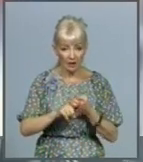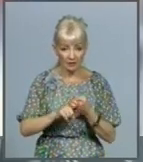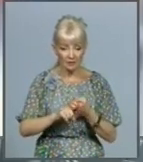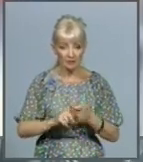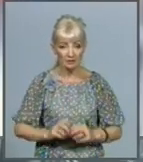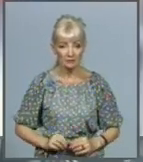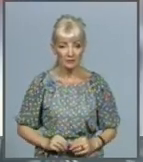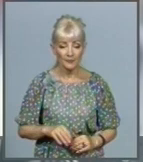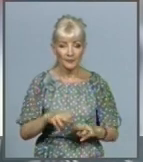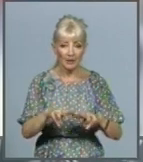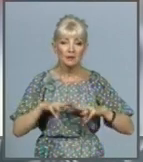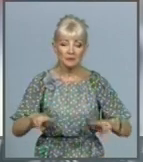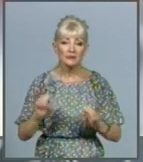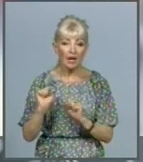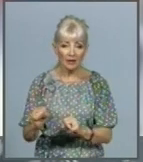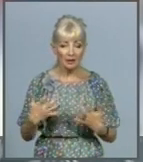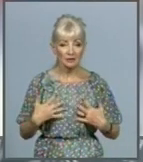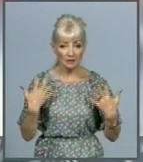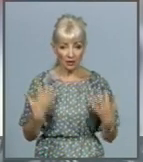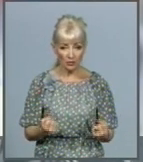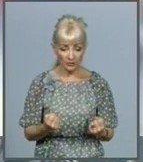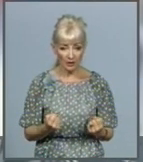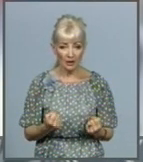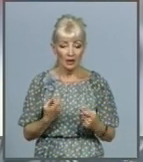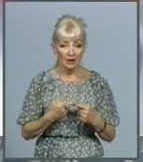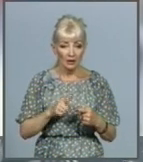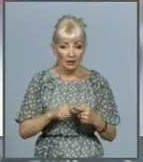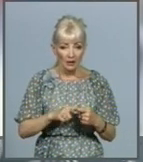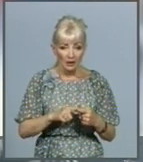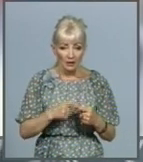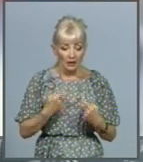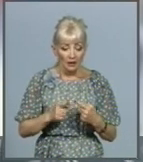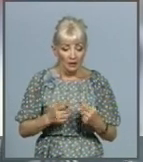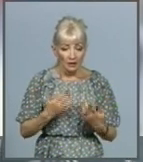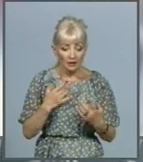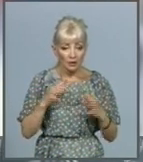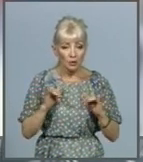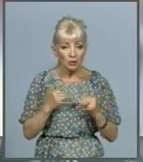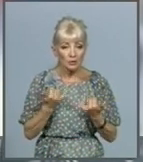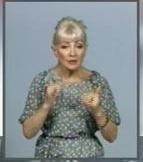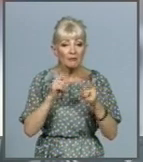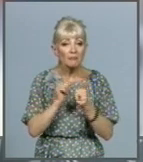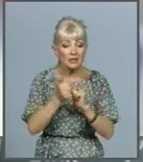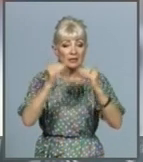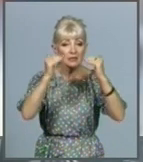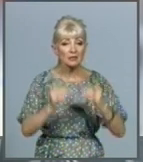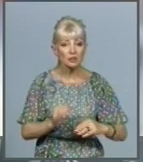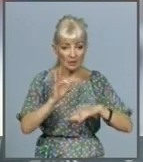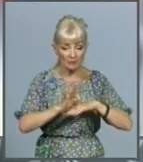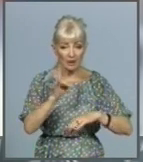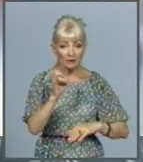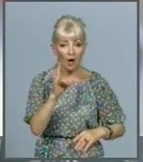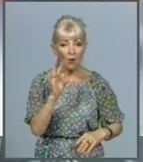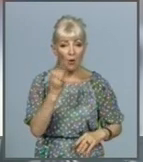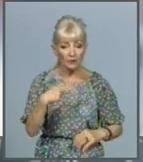У Мінохорони здоров'я не приховують свого вітшою. Замість зниження кількості випадків захворювання на COVID-19 їх